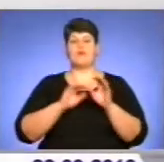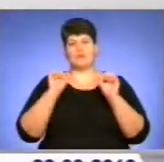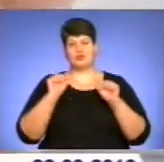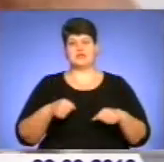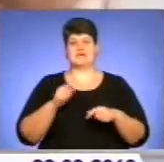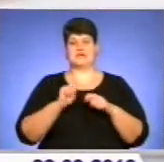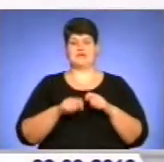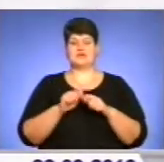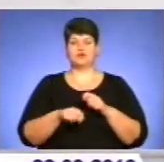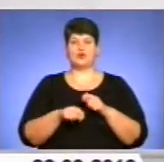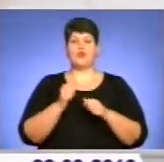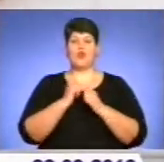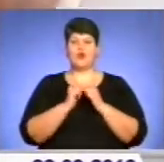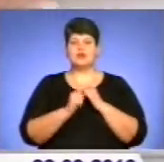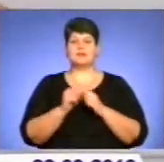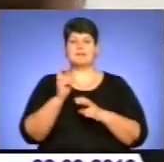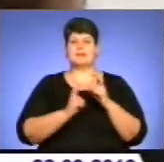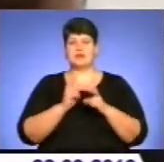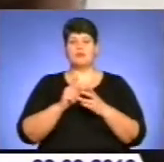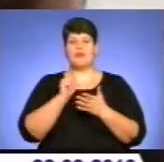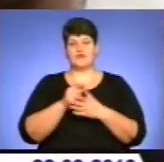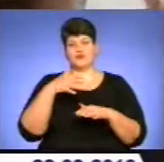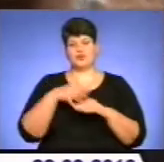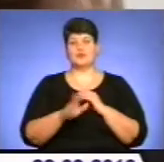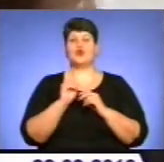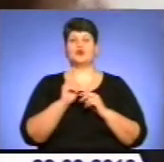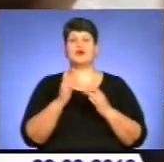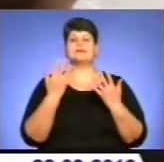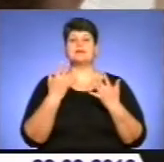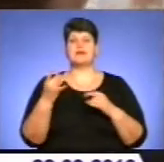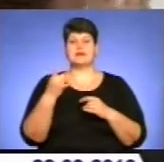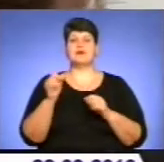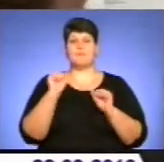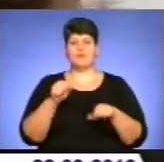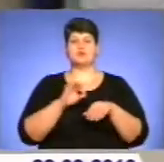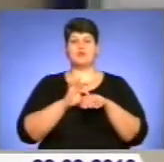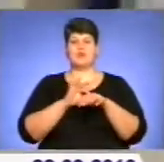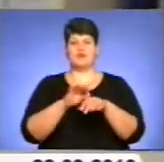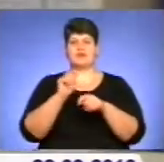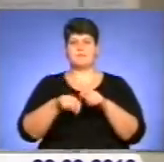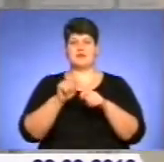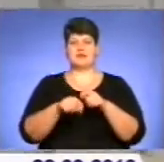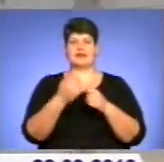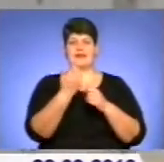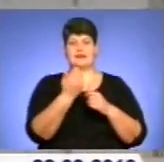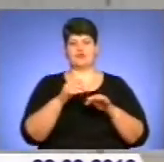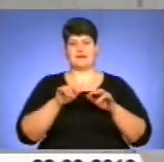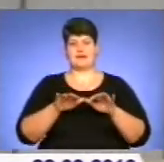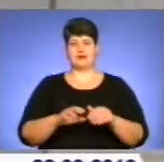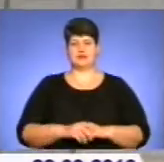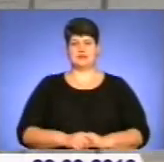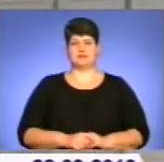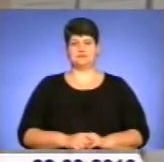ревізорів. Кожен підприємець повинен розуміти, хто і скільки разів може проводити перевірку їхньої діяльності.